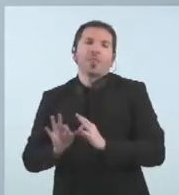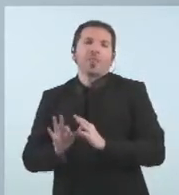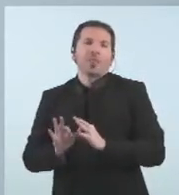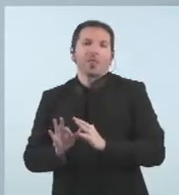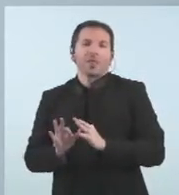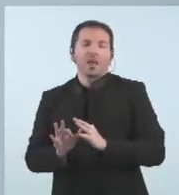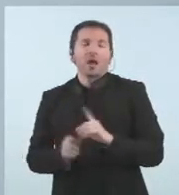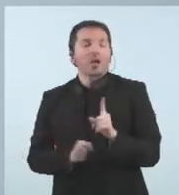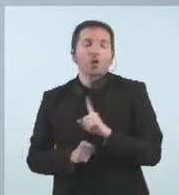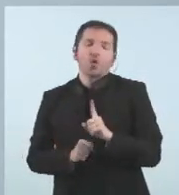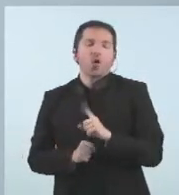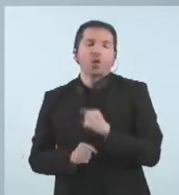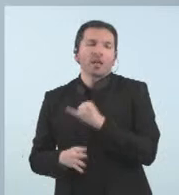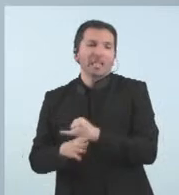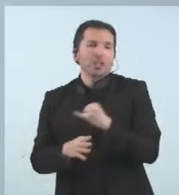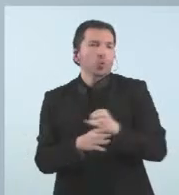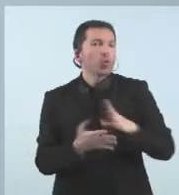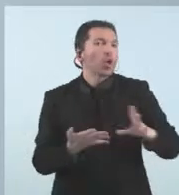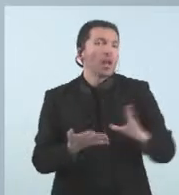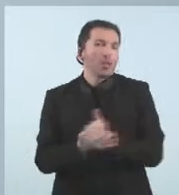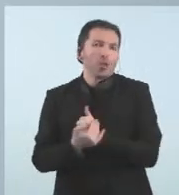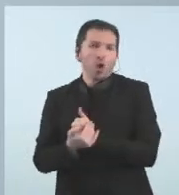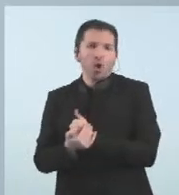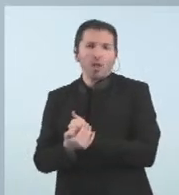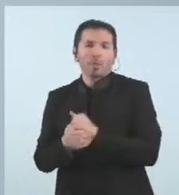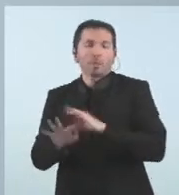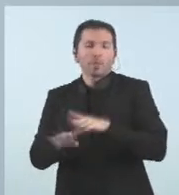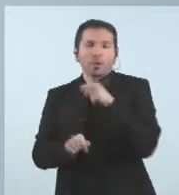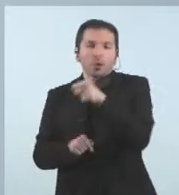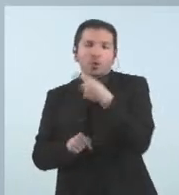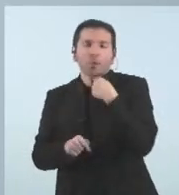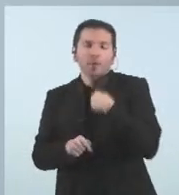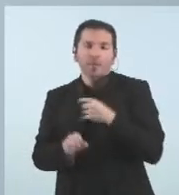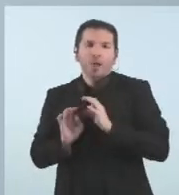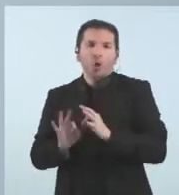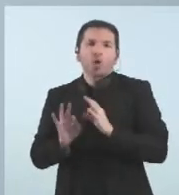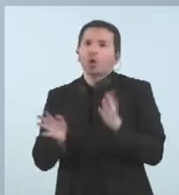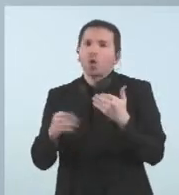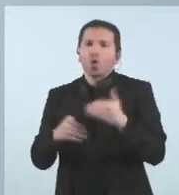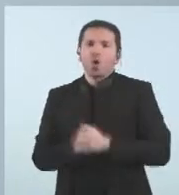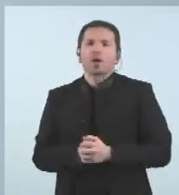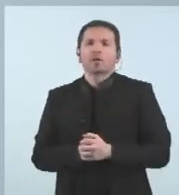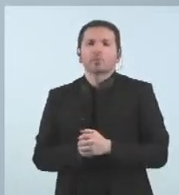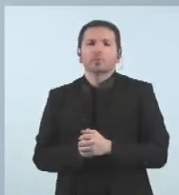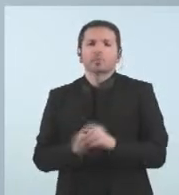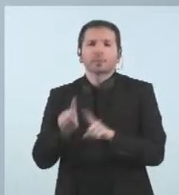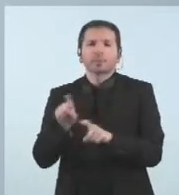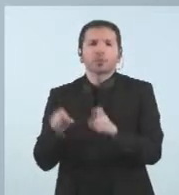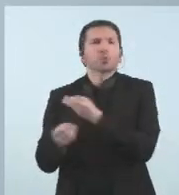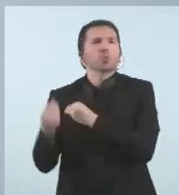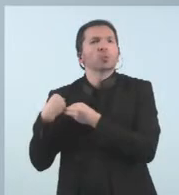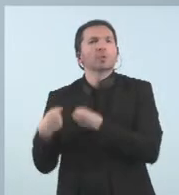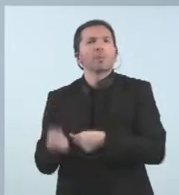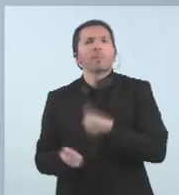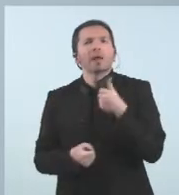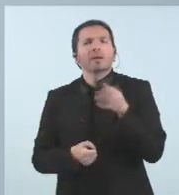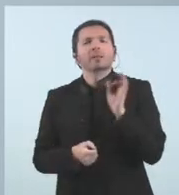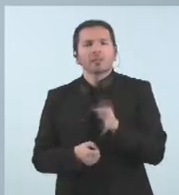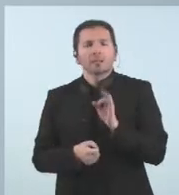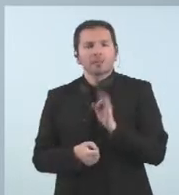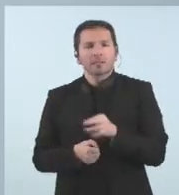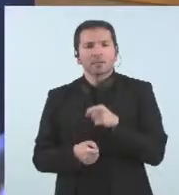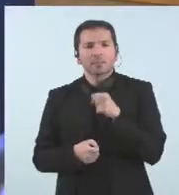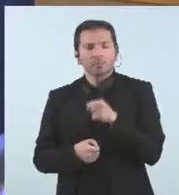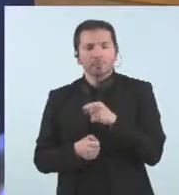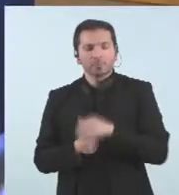institucions que depenen de l'Estat no sé si hi més preguntes jo tenia una darrera